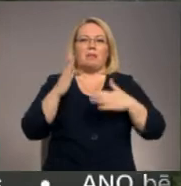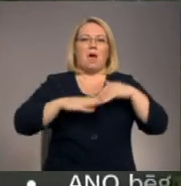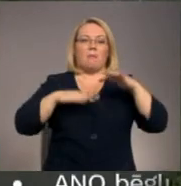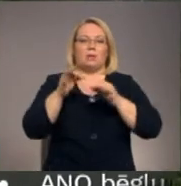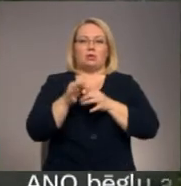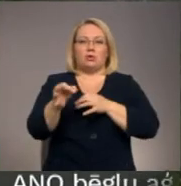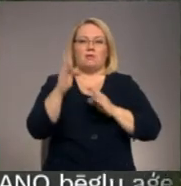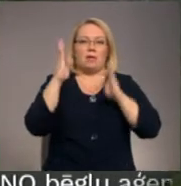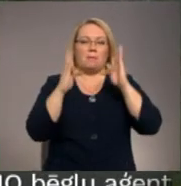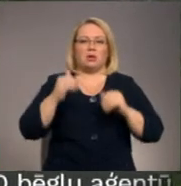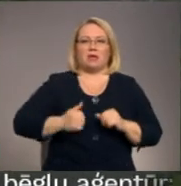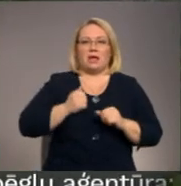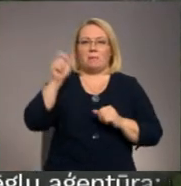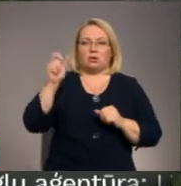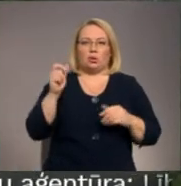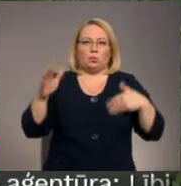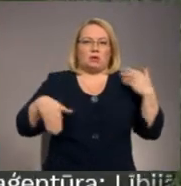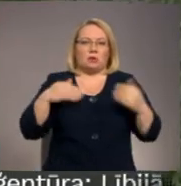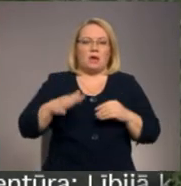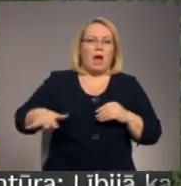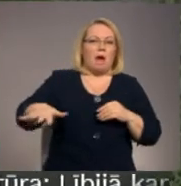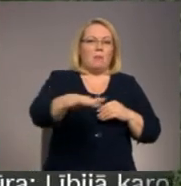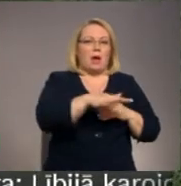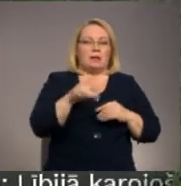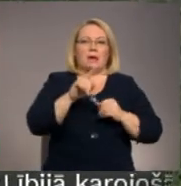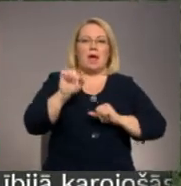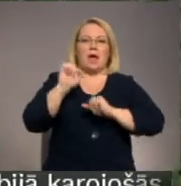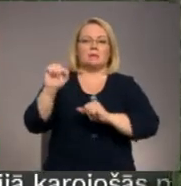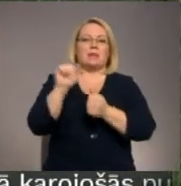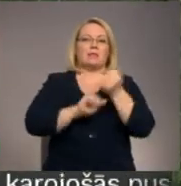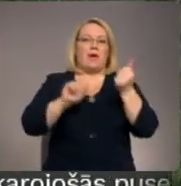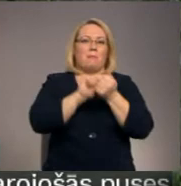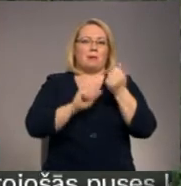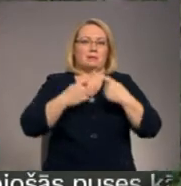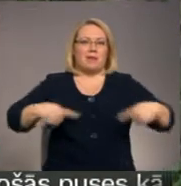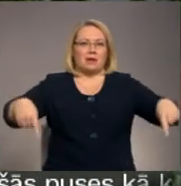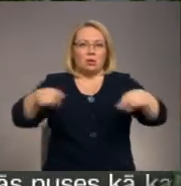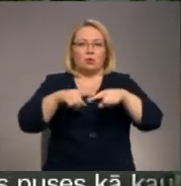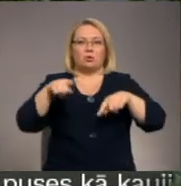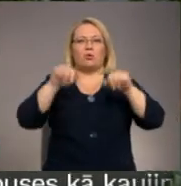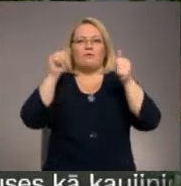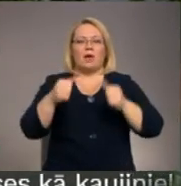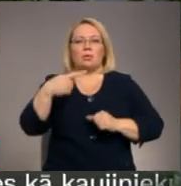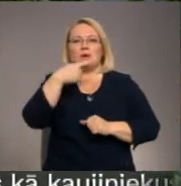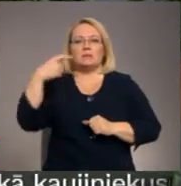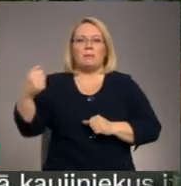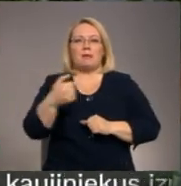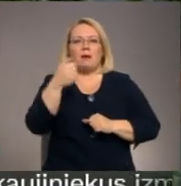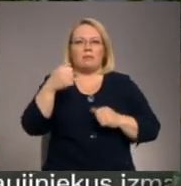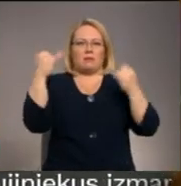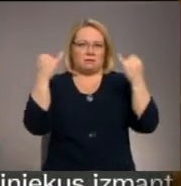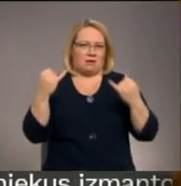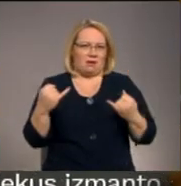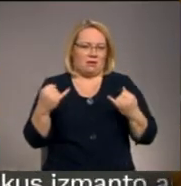novada mežu īpašnieku satrauc pakts, ka apkārt neatrodas aizsargājumās dabas teritorijas, kur sveido arī simtgadīgas ēgļu audzes.